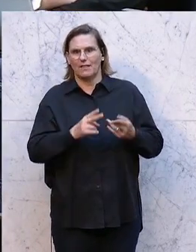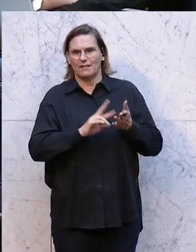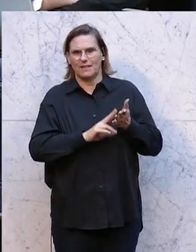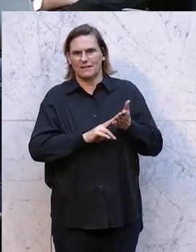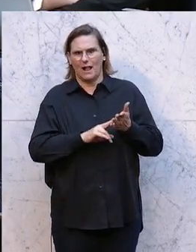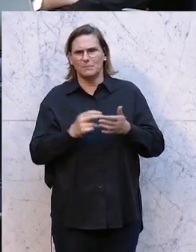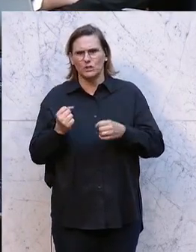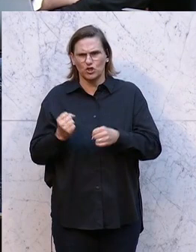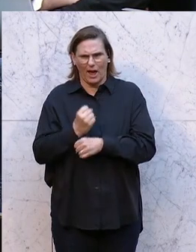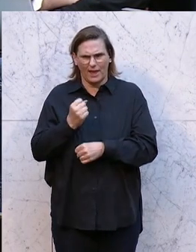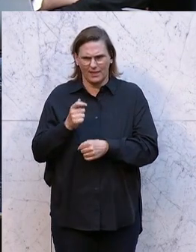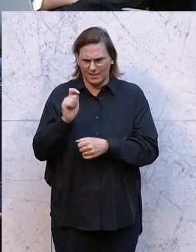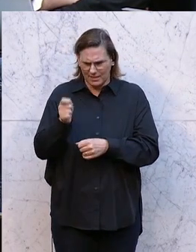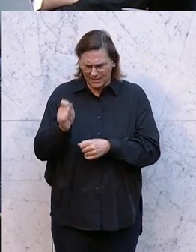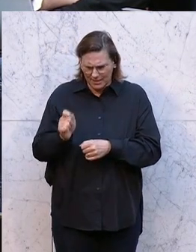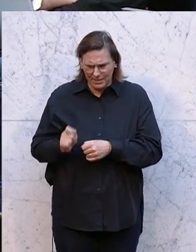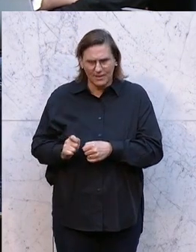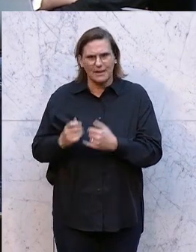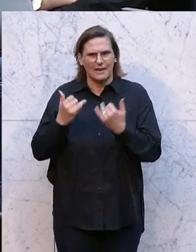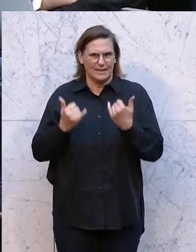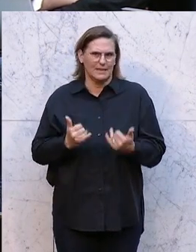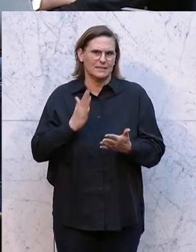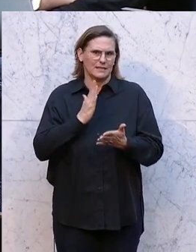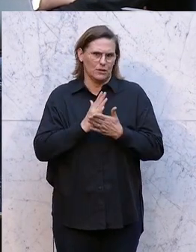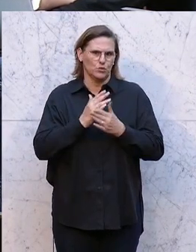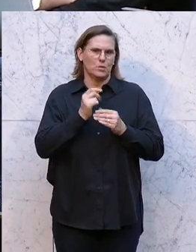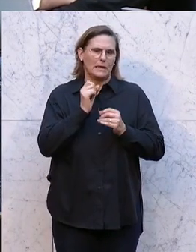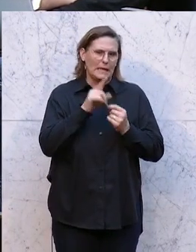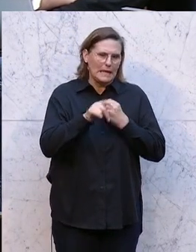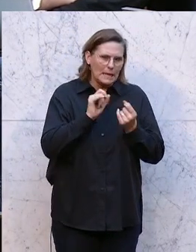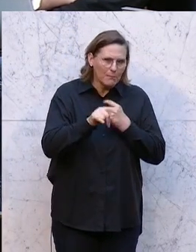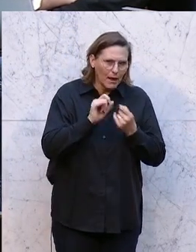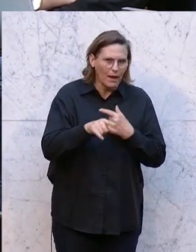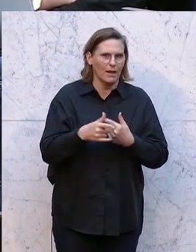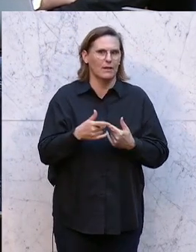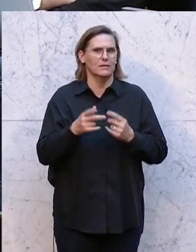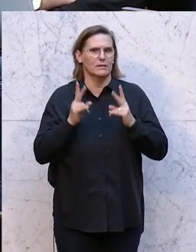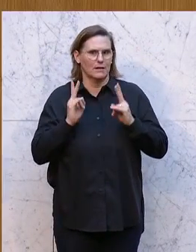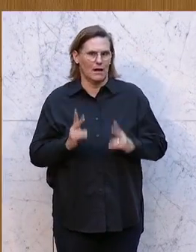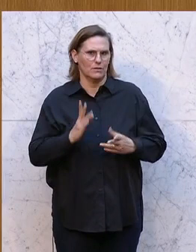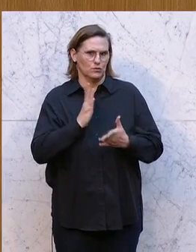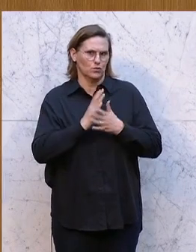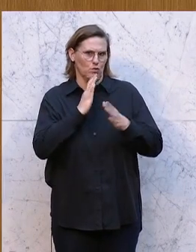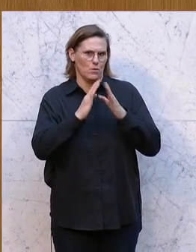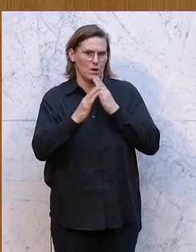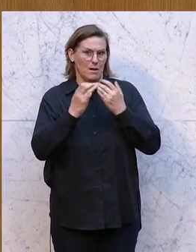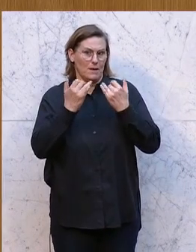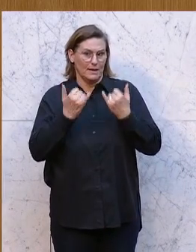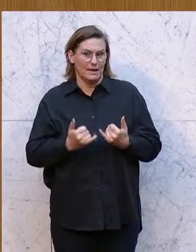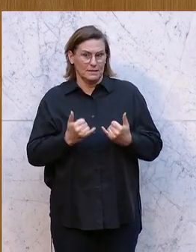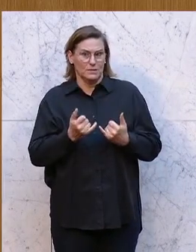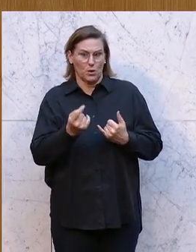Vergleich, weil auch jetzt kann man mit dem AMS schon über E-Mail und sonstigen Dingen kommunizieren, aber das, was jetzt kommt,